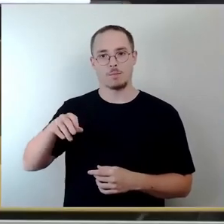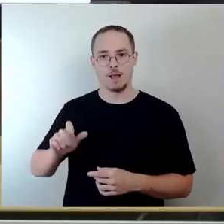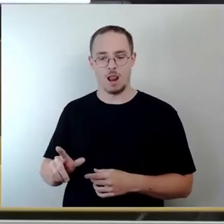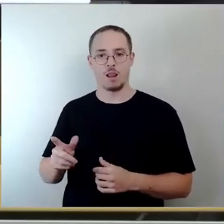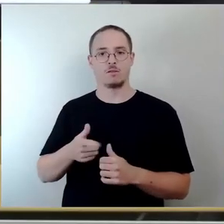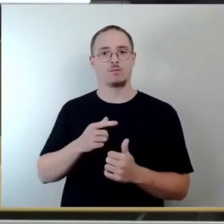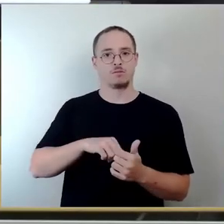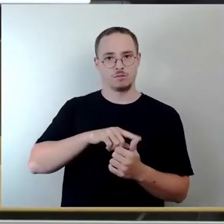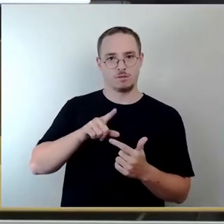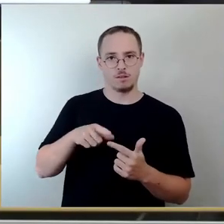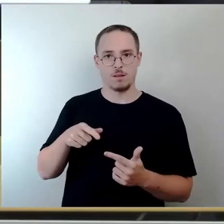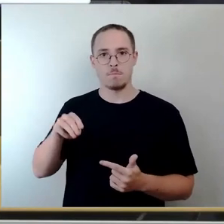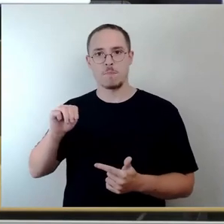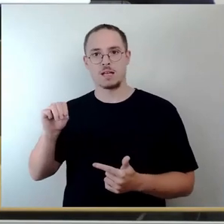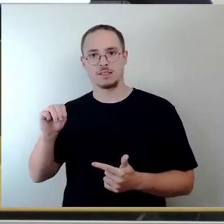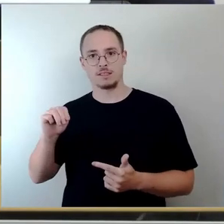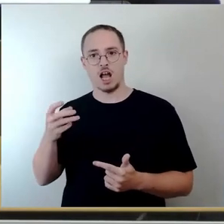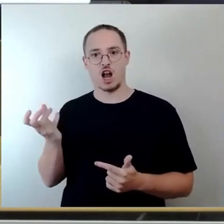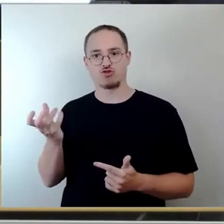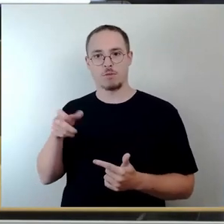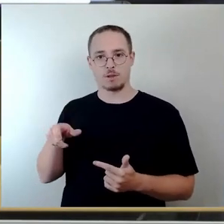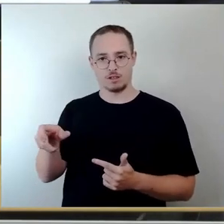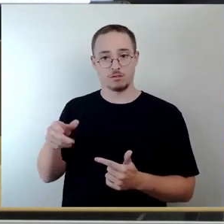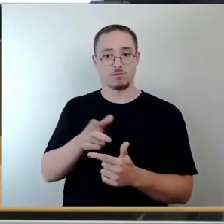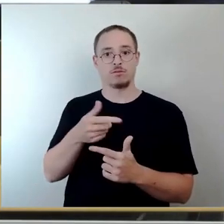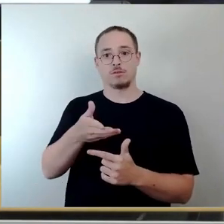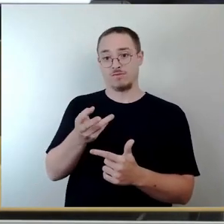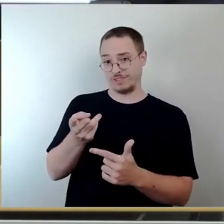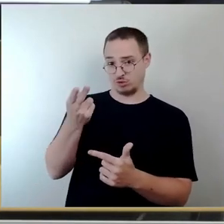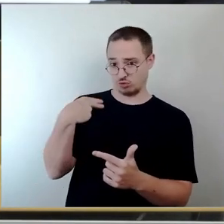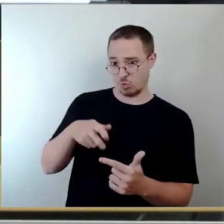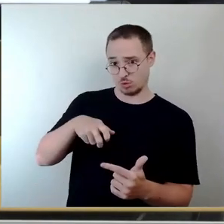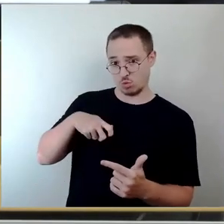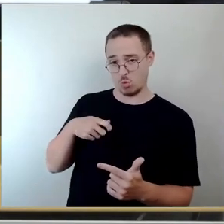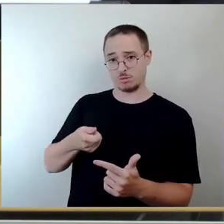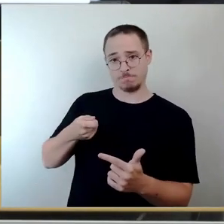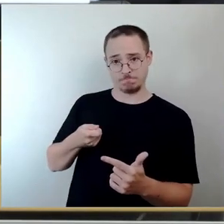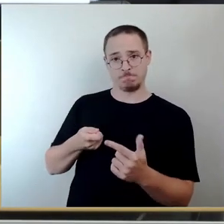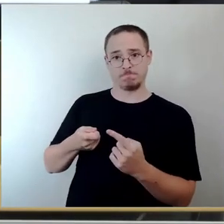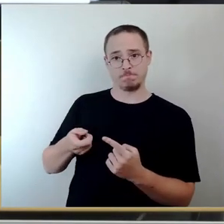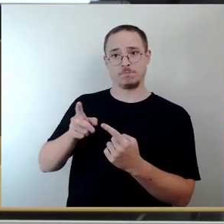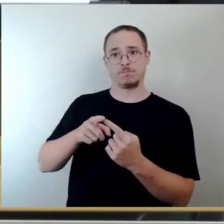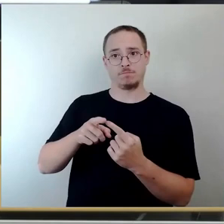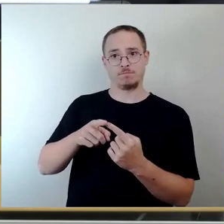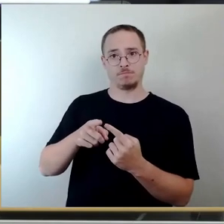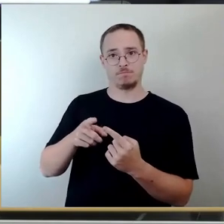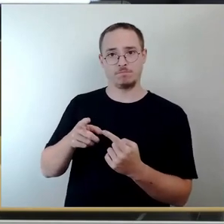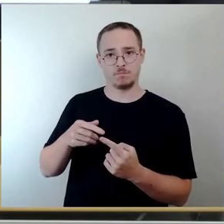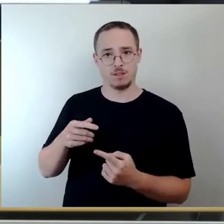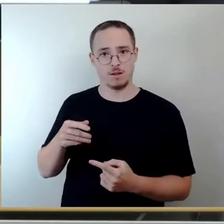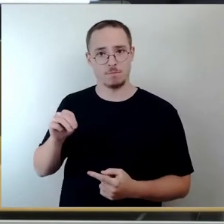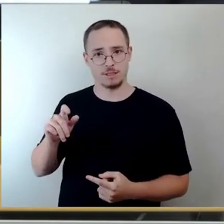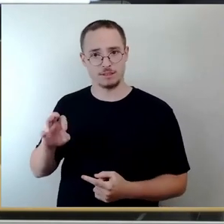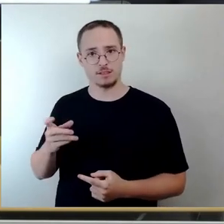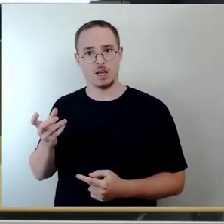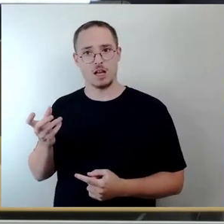zieht zurück. Dann würden wir erst einmal die Fraktionsrunde beenden. Frau F. Jusjene.